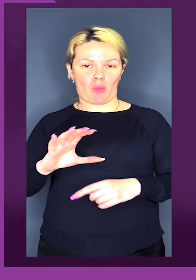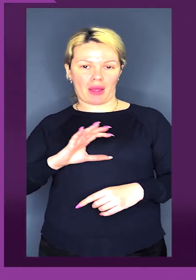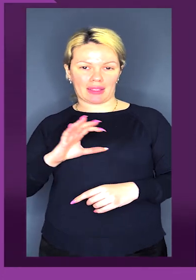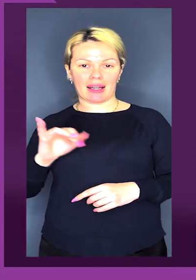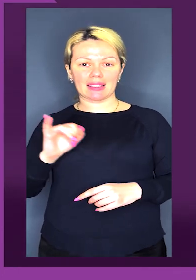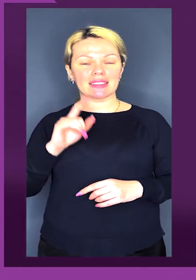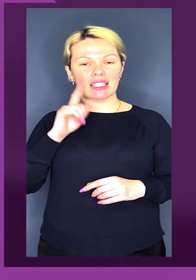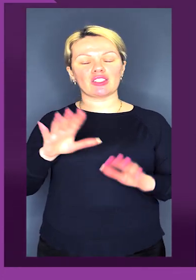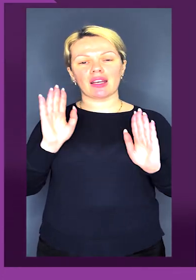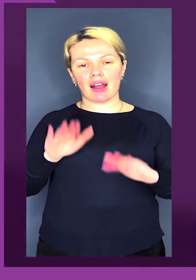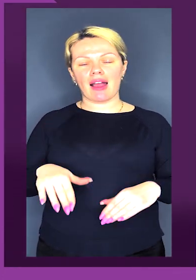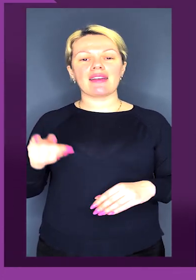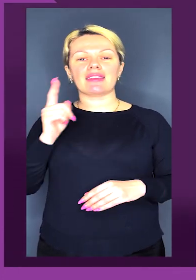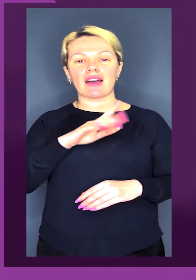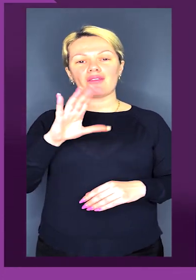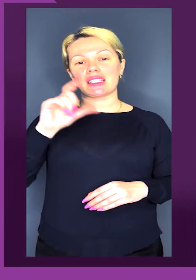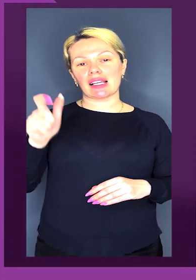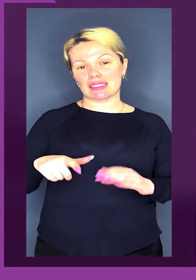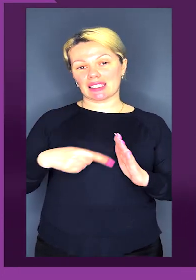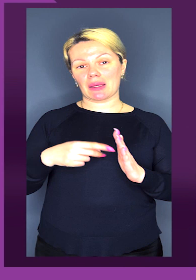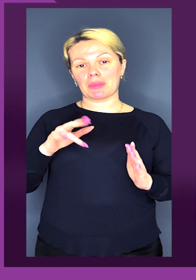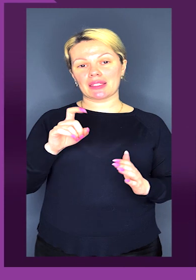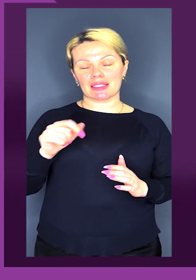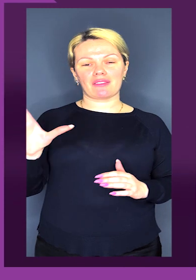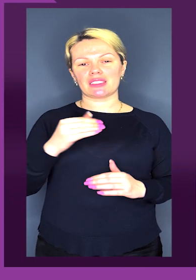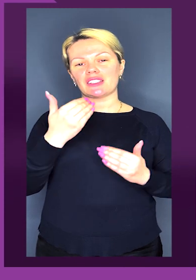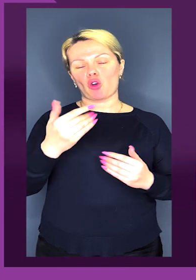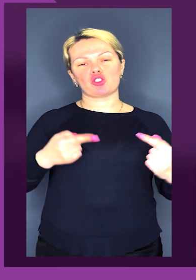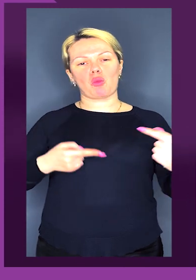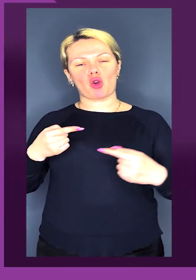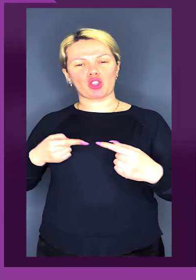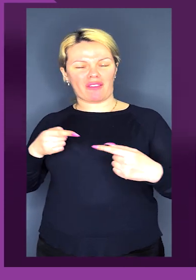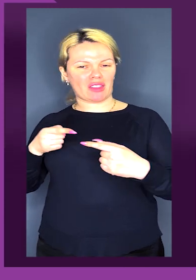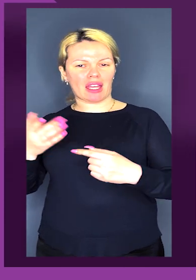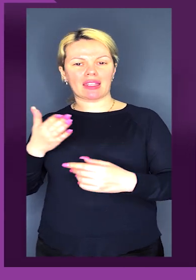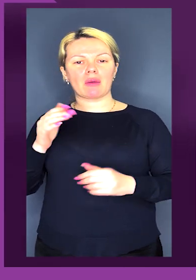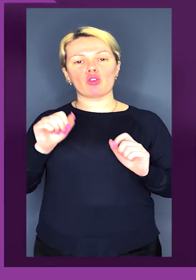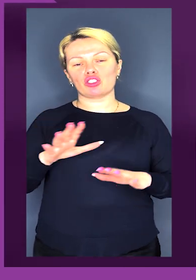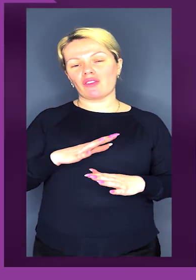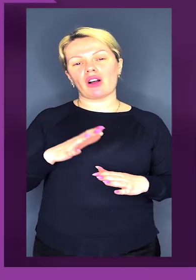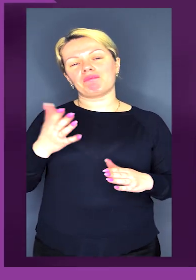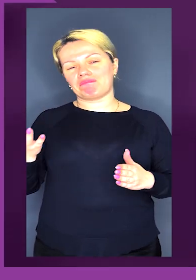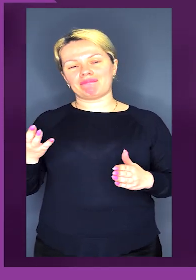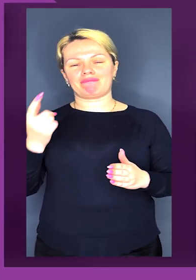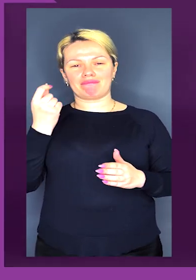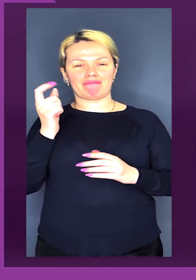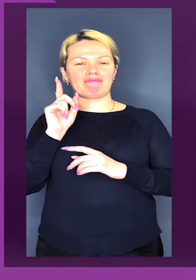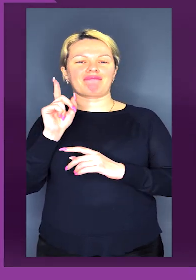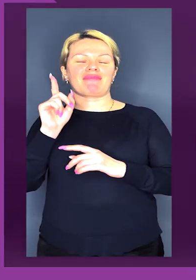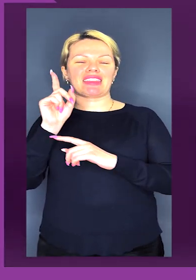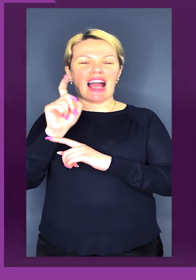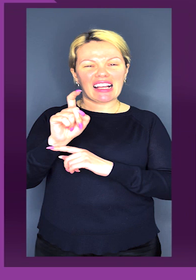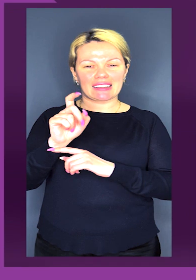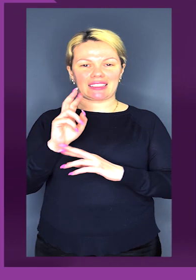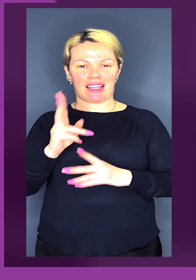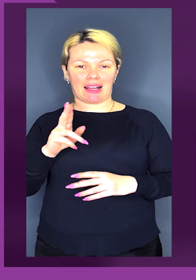медаль. І, знаєш, нехай ось там, в італійській Пізі, всі твої супротивники, які, можливо, дещо нахилилися, як